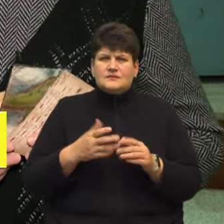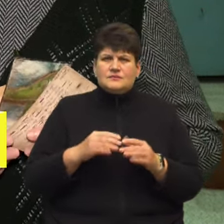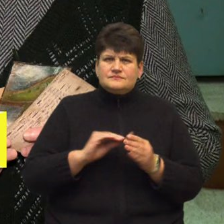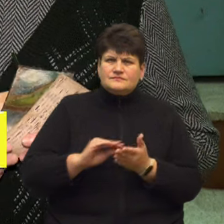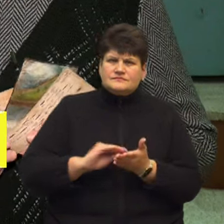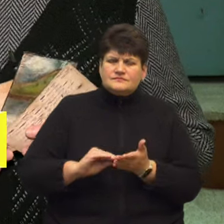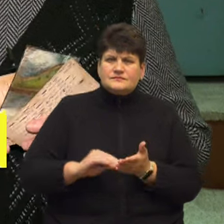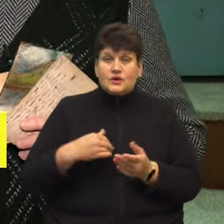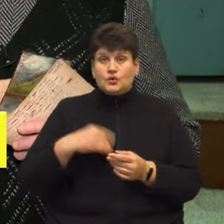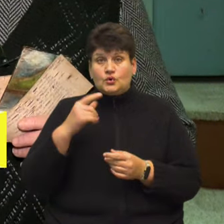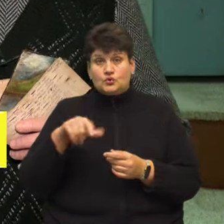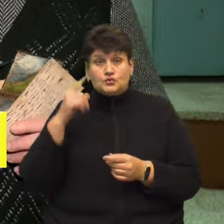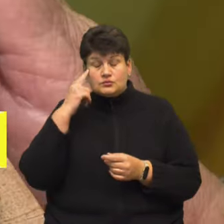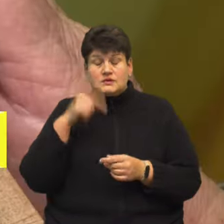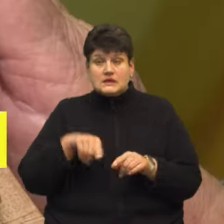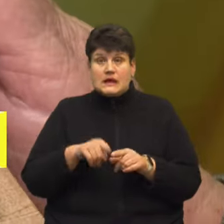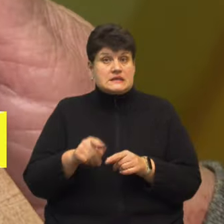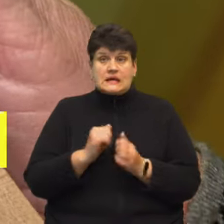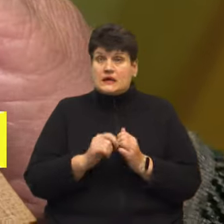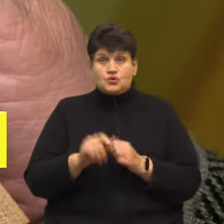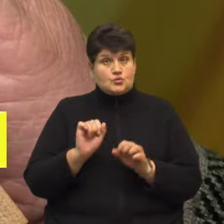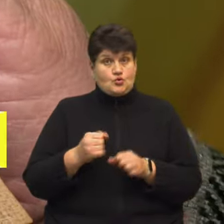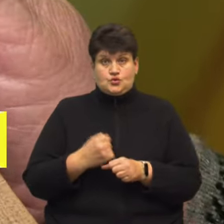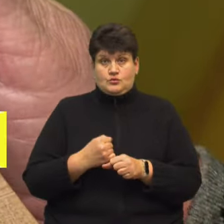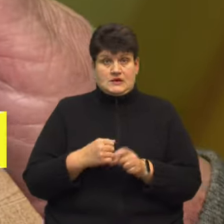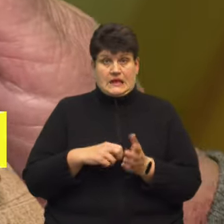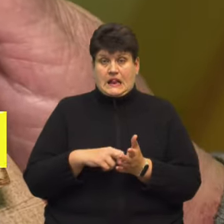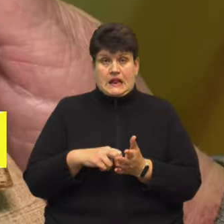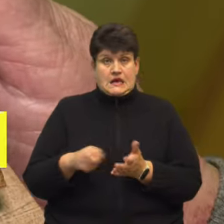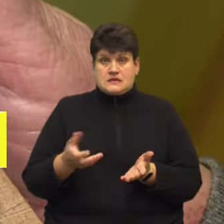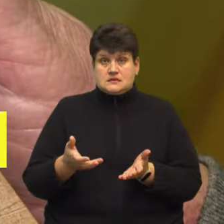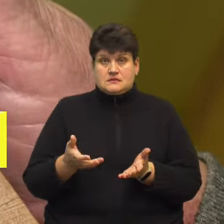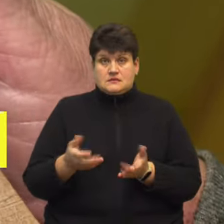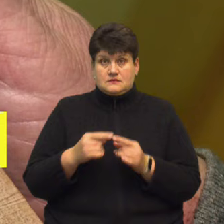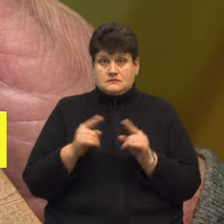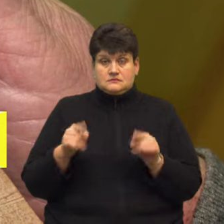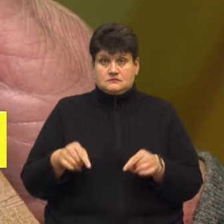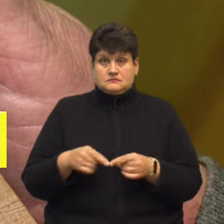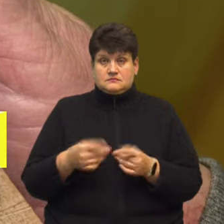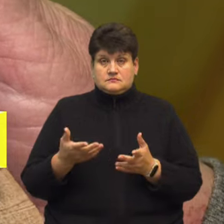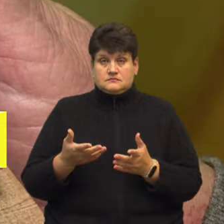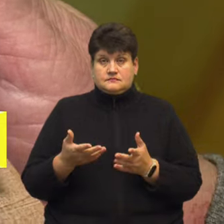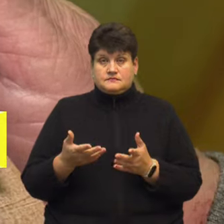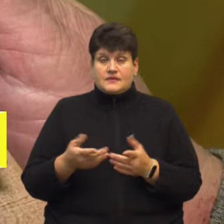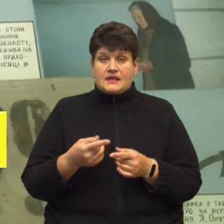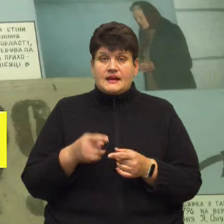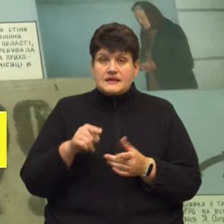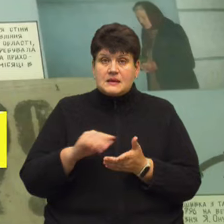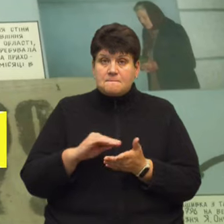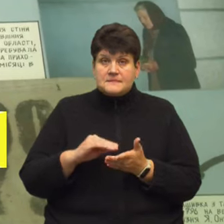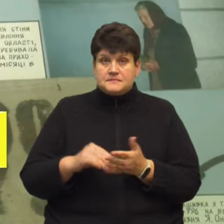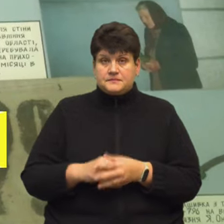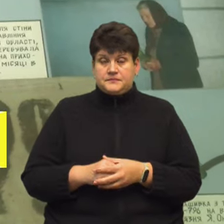додумувалися до такого, але це не кожен може зробити таку листівочку, чи навпаки на ній писати.